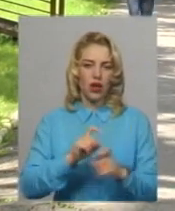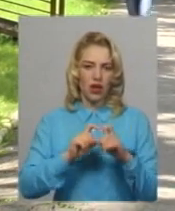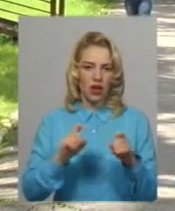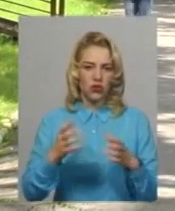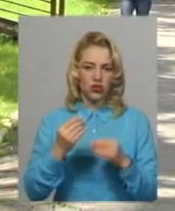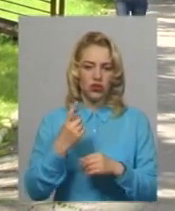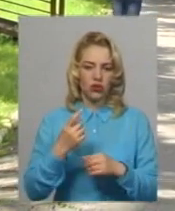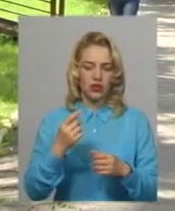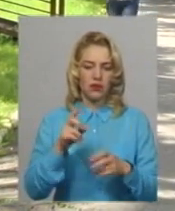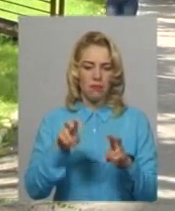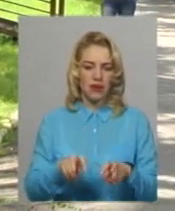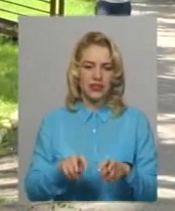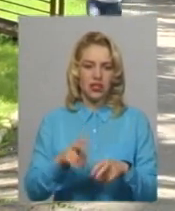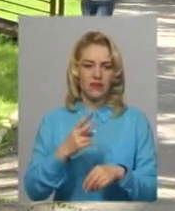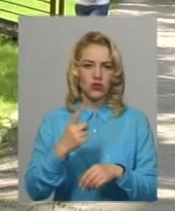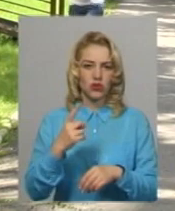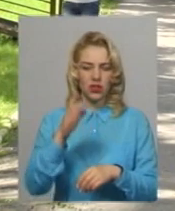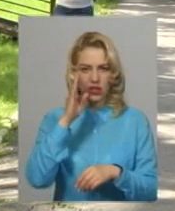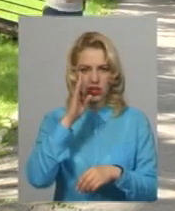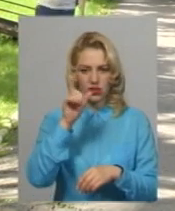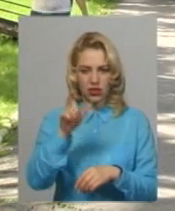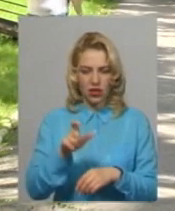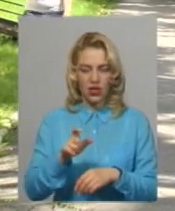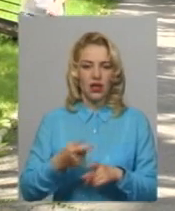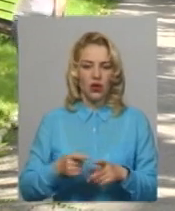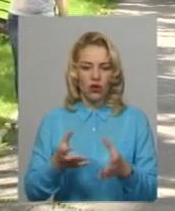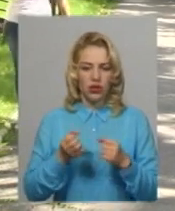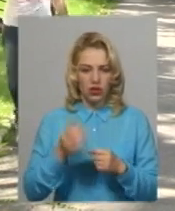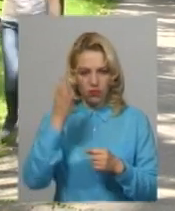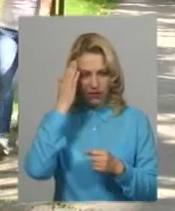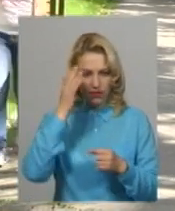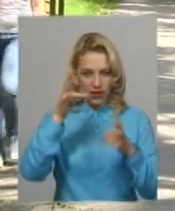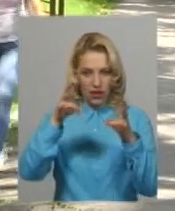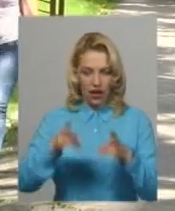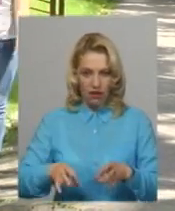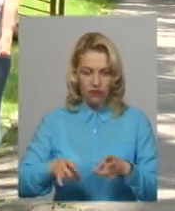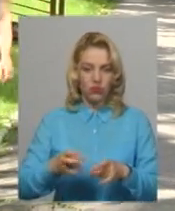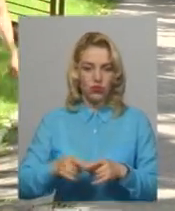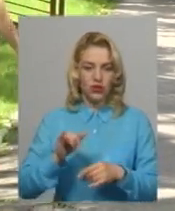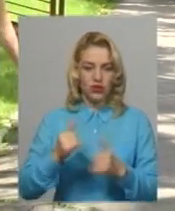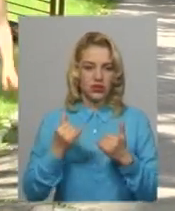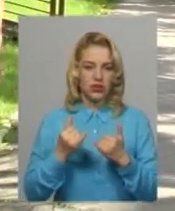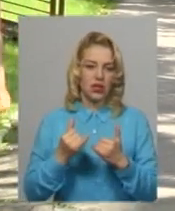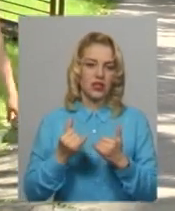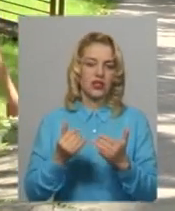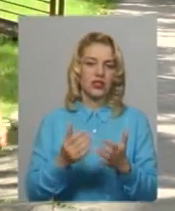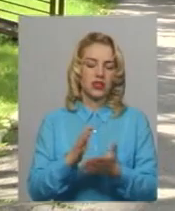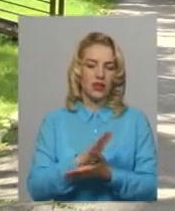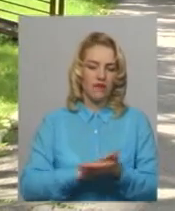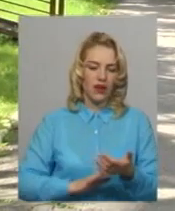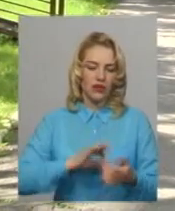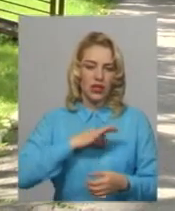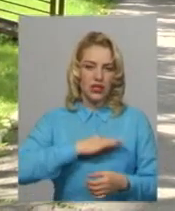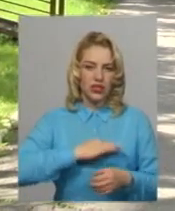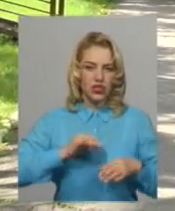пасажир, 21-річний мешканець міста Хмельницького, отримав закриту черепну мозкову травму. Наразі тривають слідчі дії,